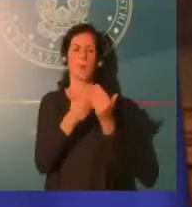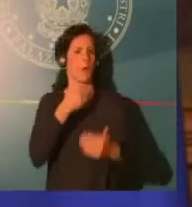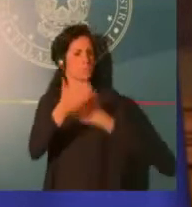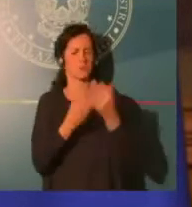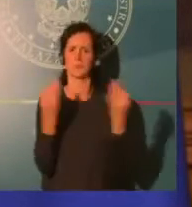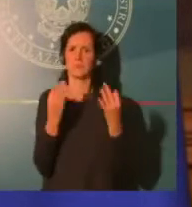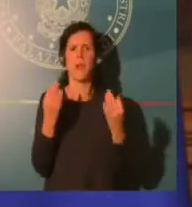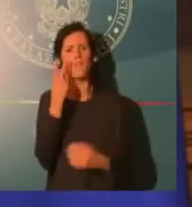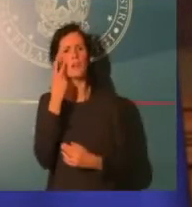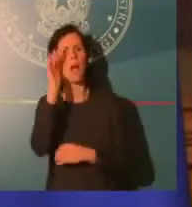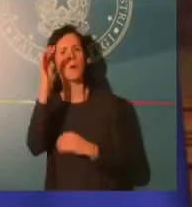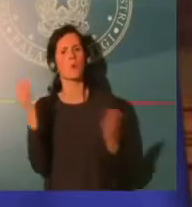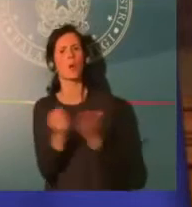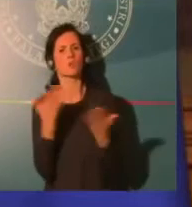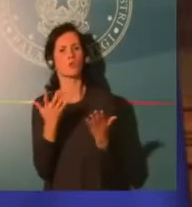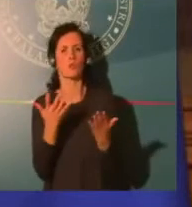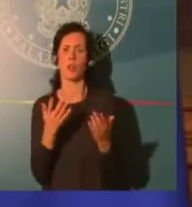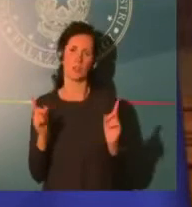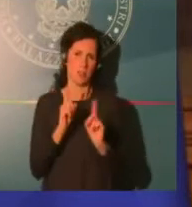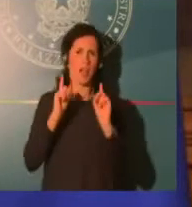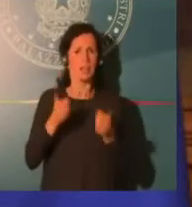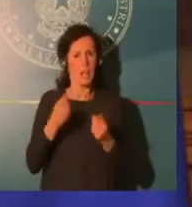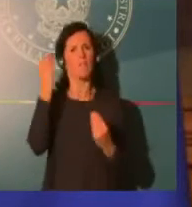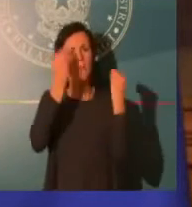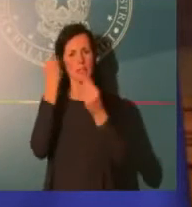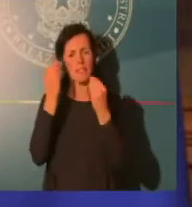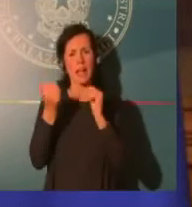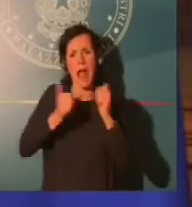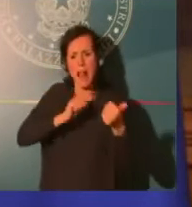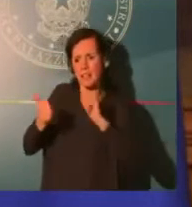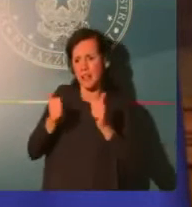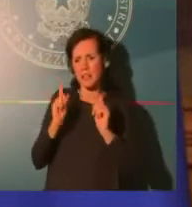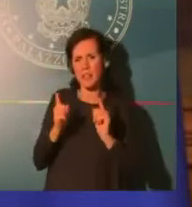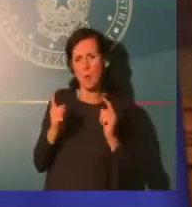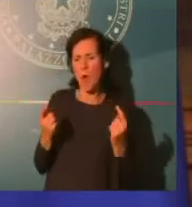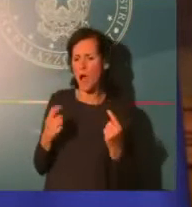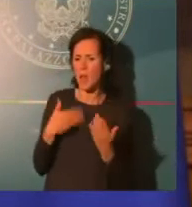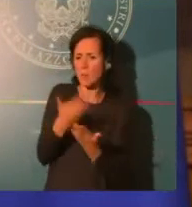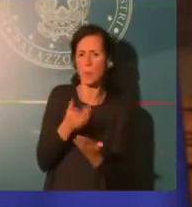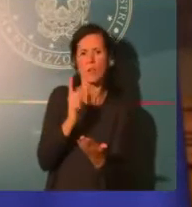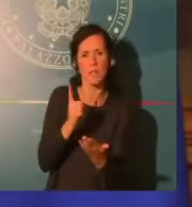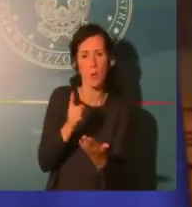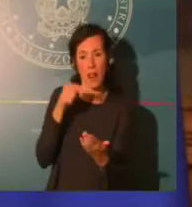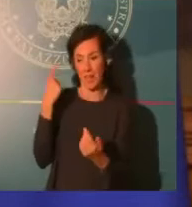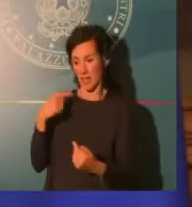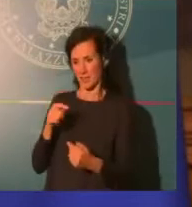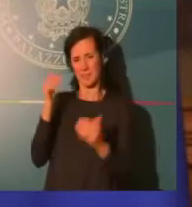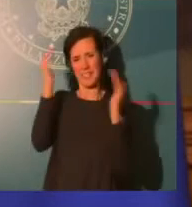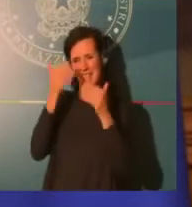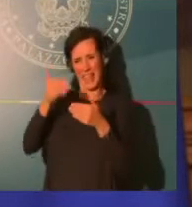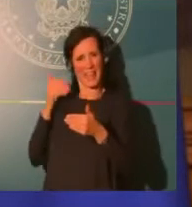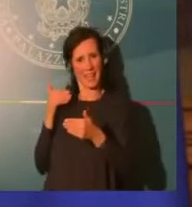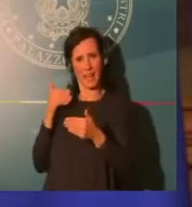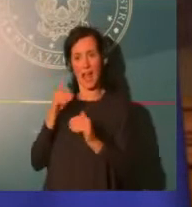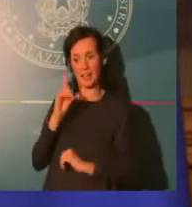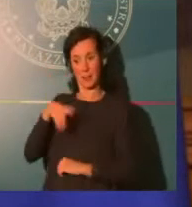notte del DPCM, proposte alternative utili a riportare sotto il controllo la curva del contagio, non ce ne